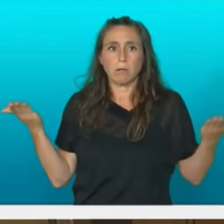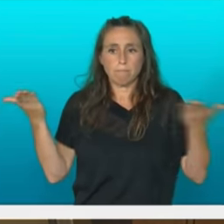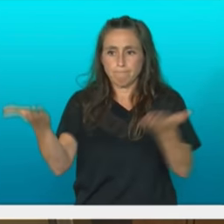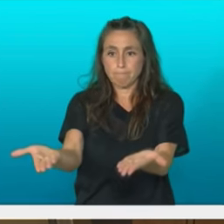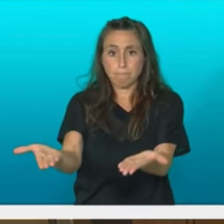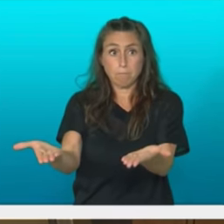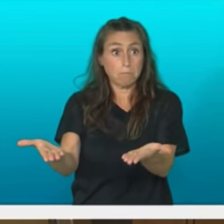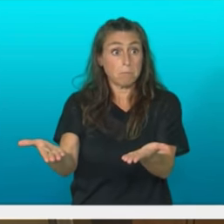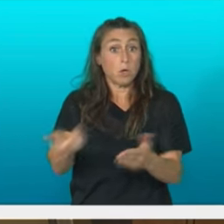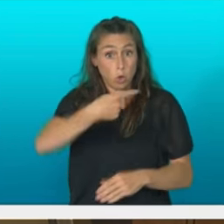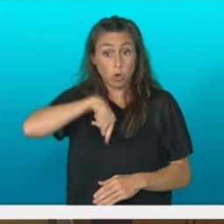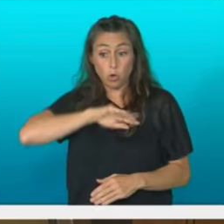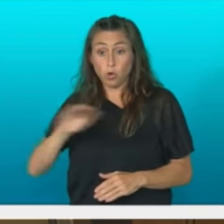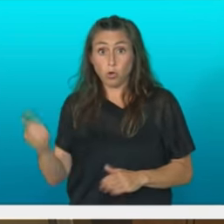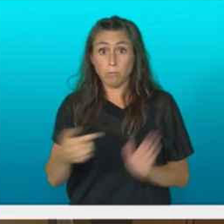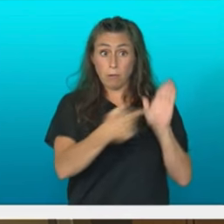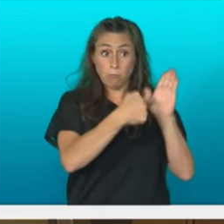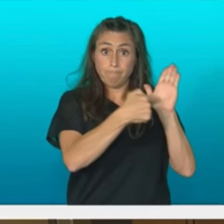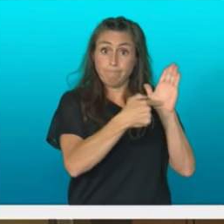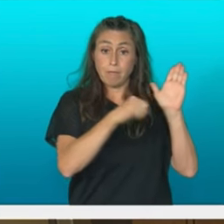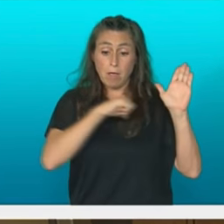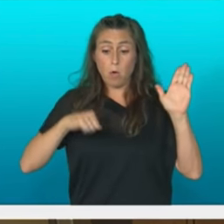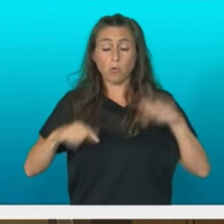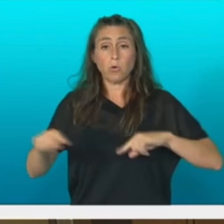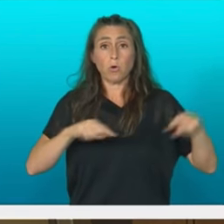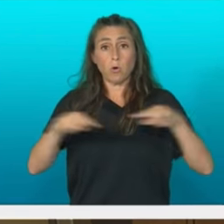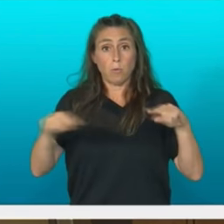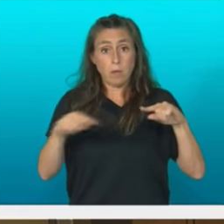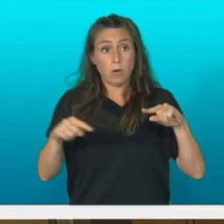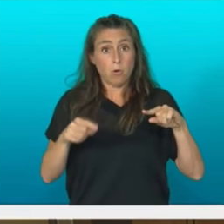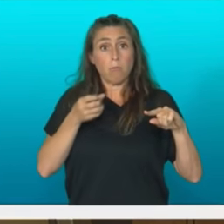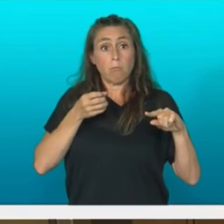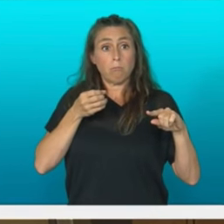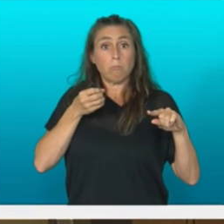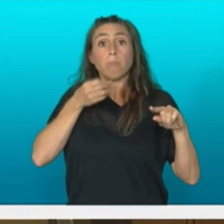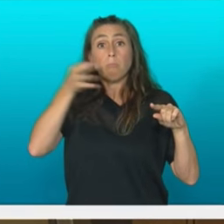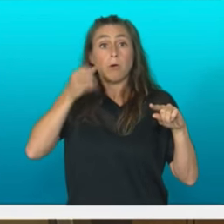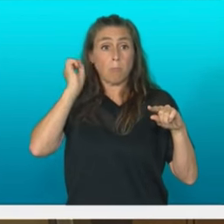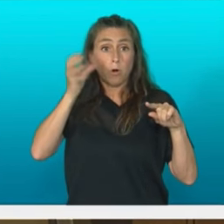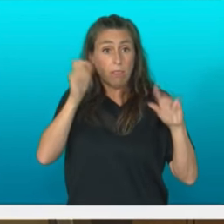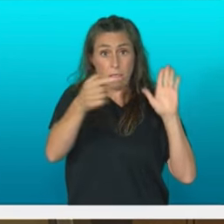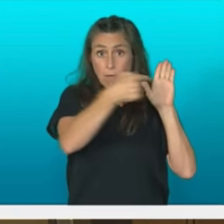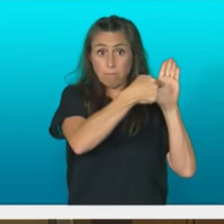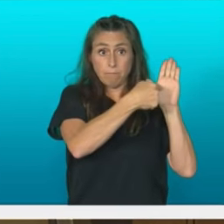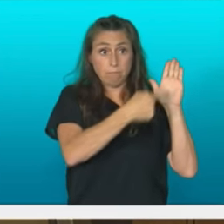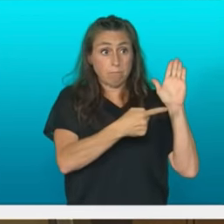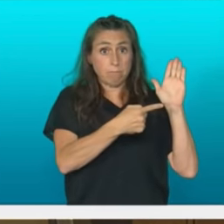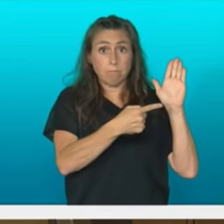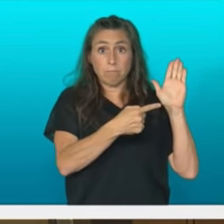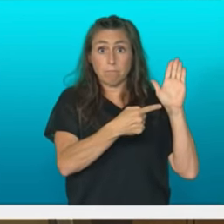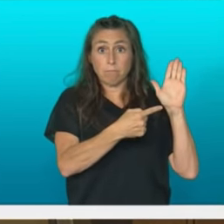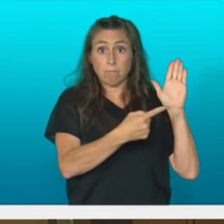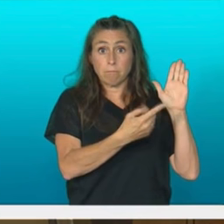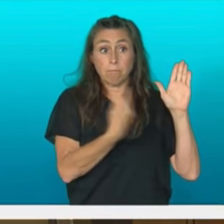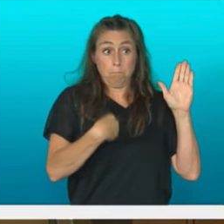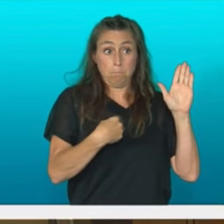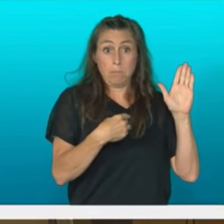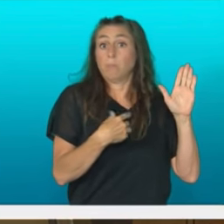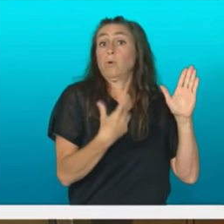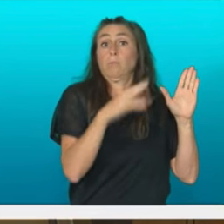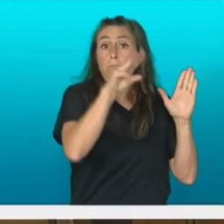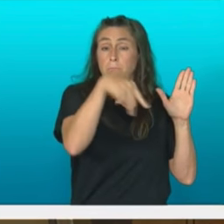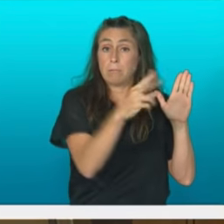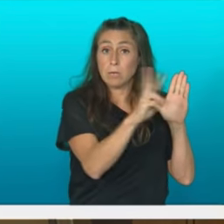herria bildu hemen dago autogovern oponentzian euskal herria ertzalearekin eta elkarrekin podemosekin batera zatibatean